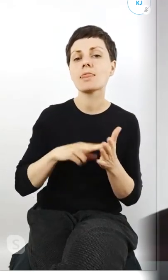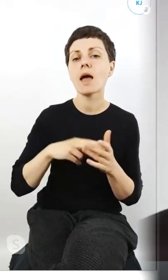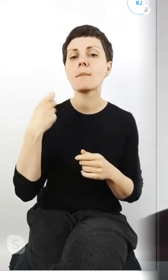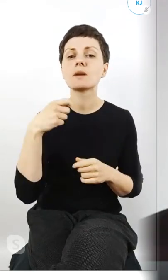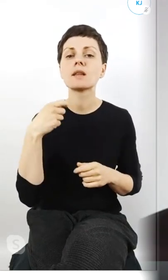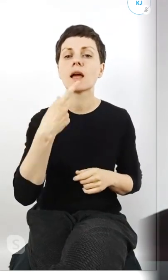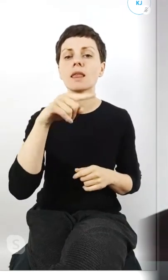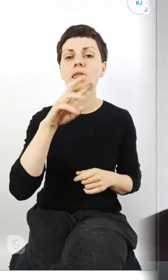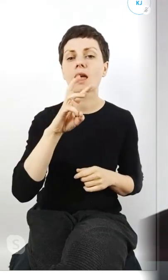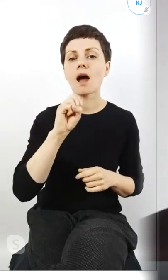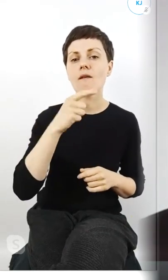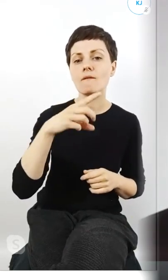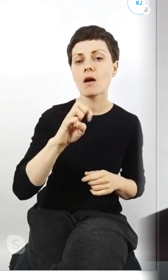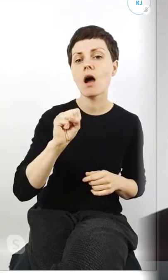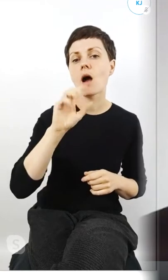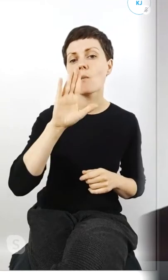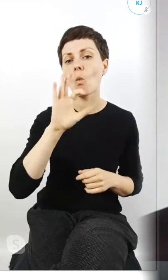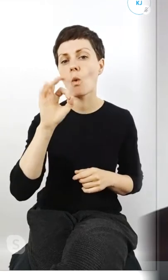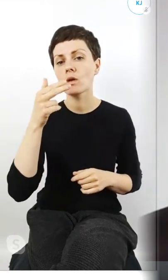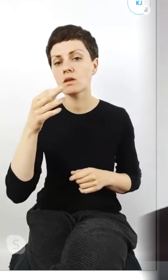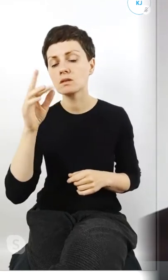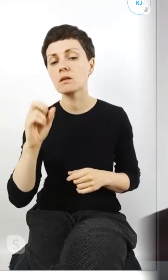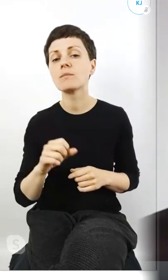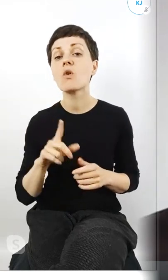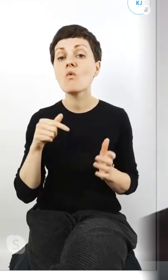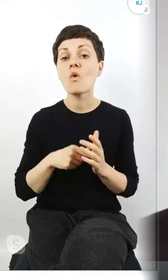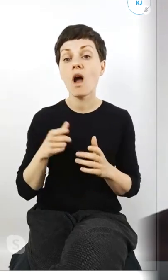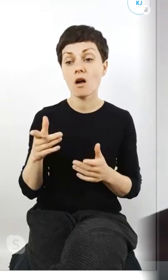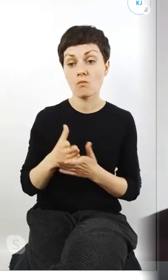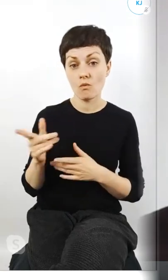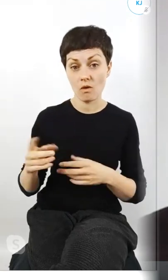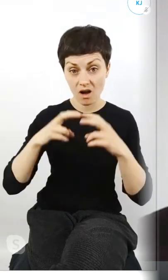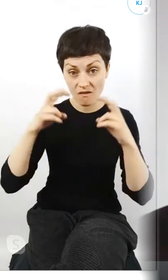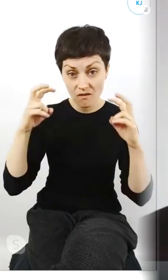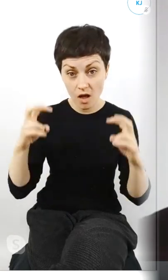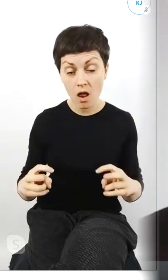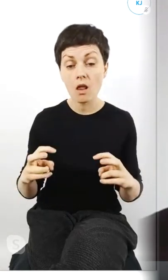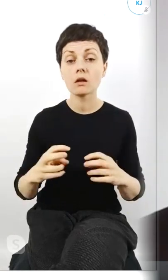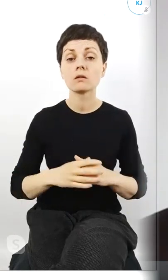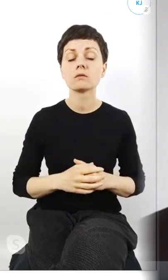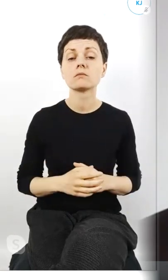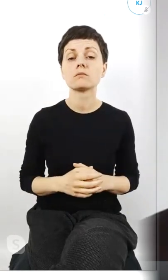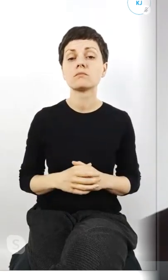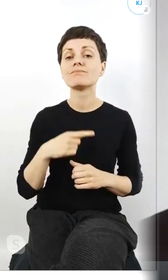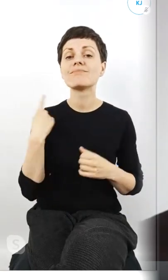myślę, że jakby właśnie ta kwarantanna na nas aktywistach